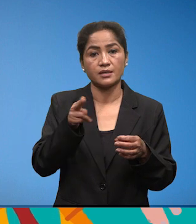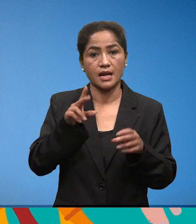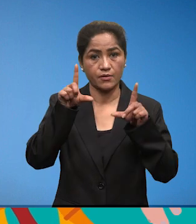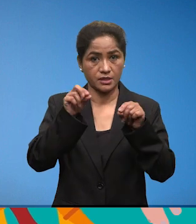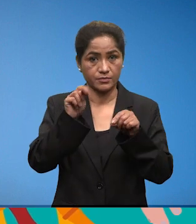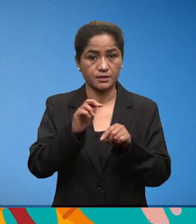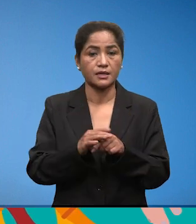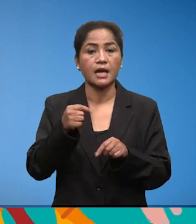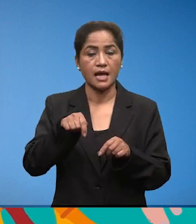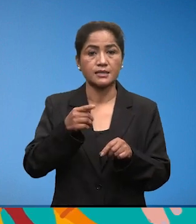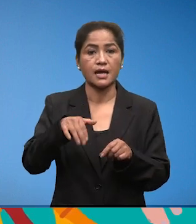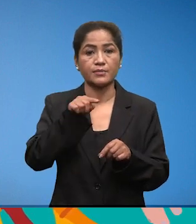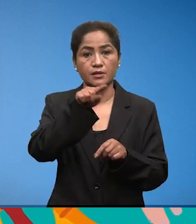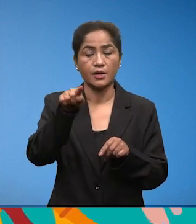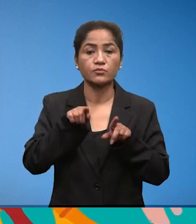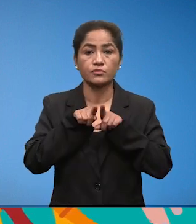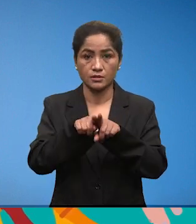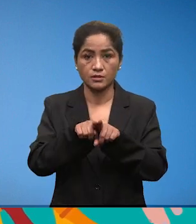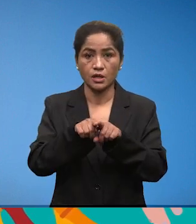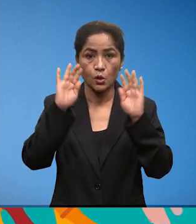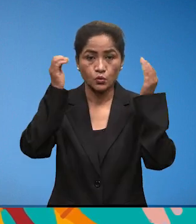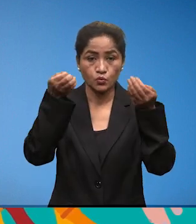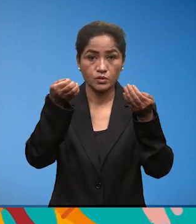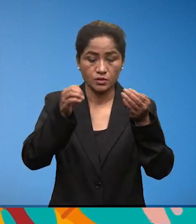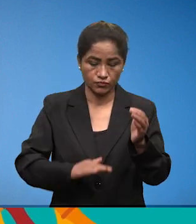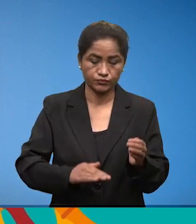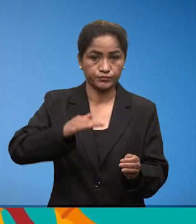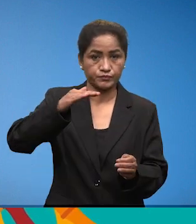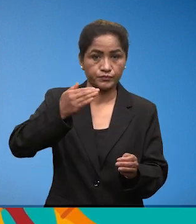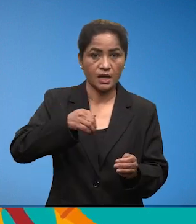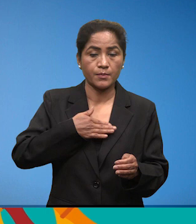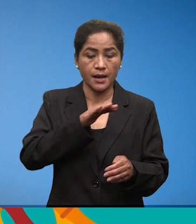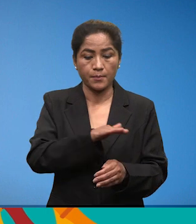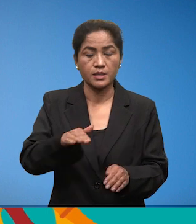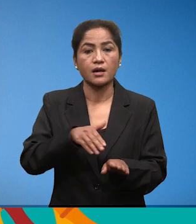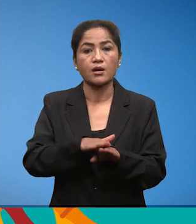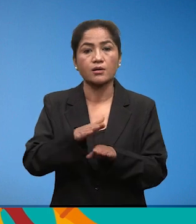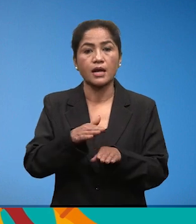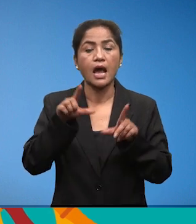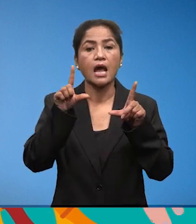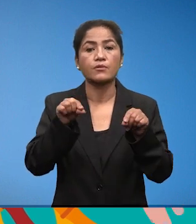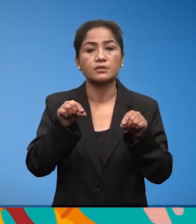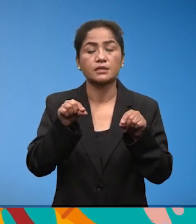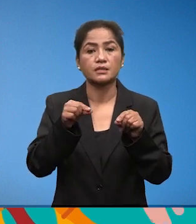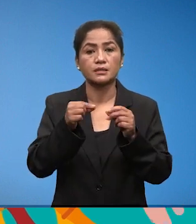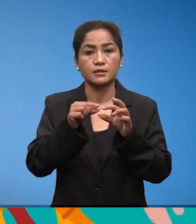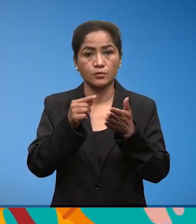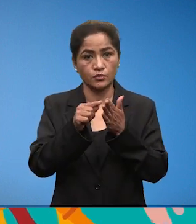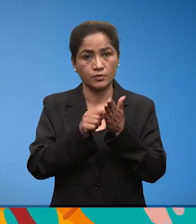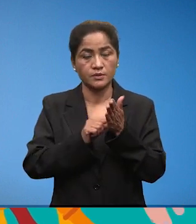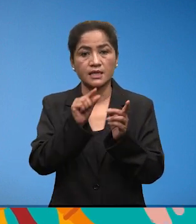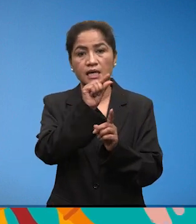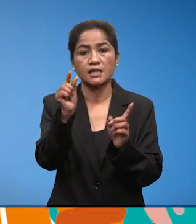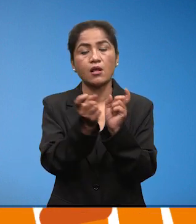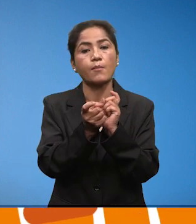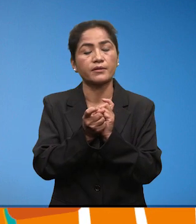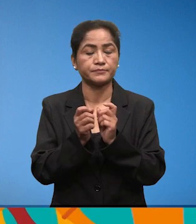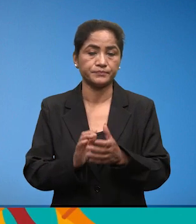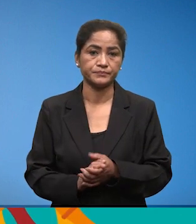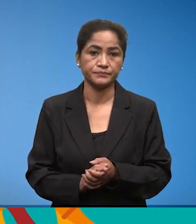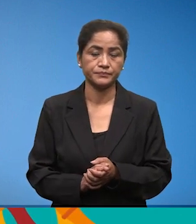चाहिए